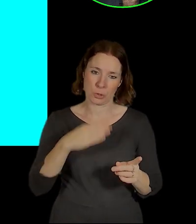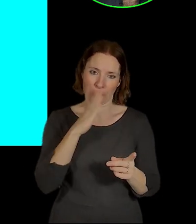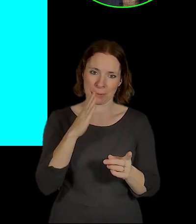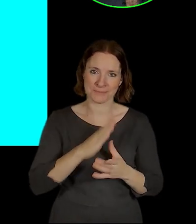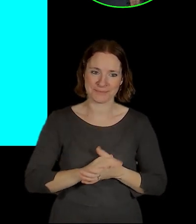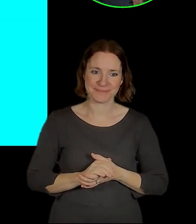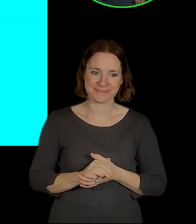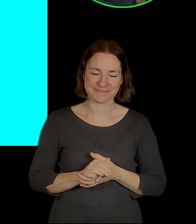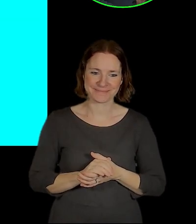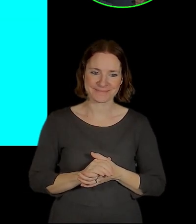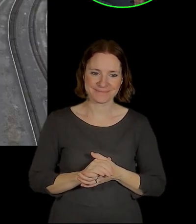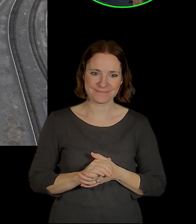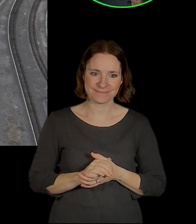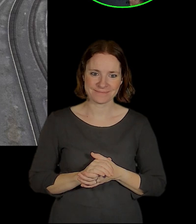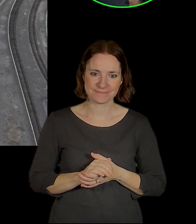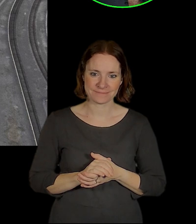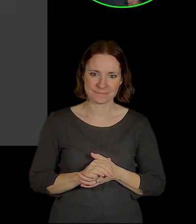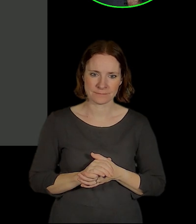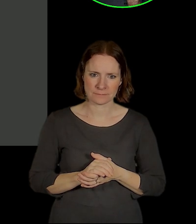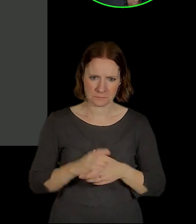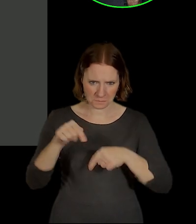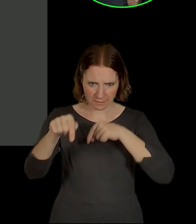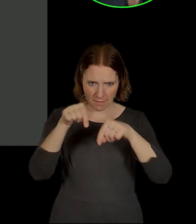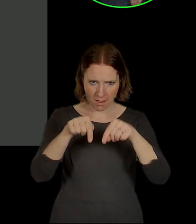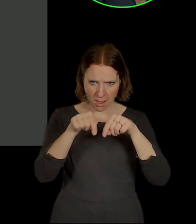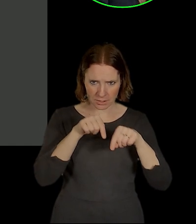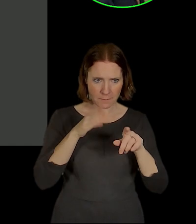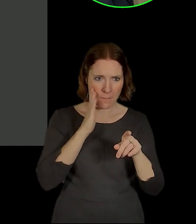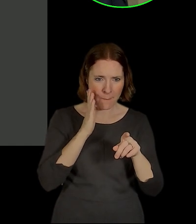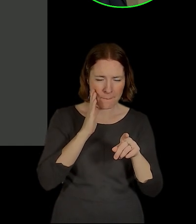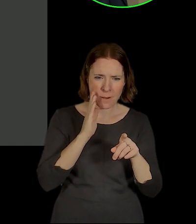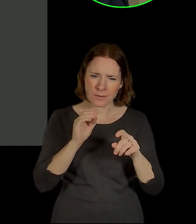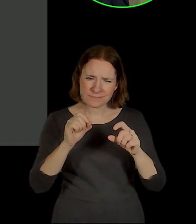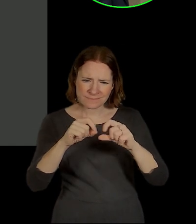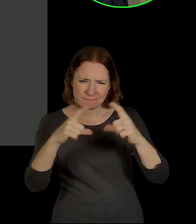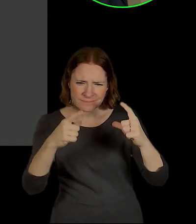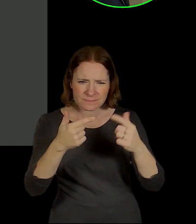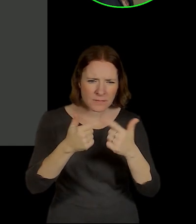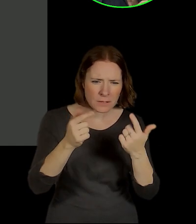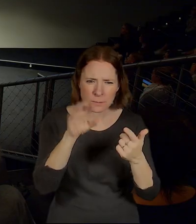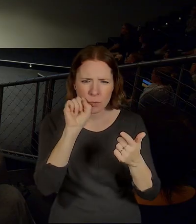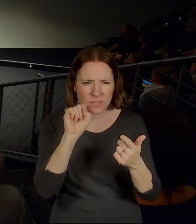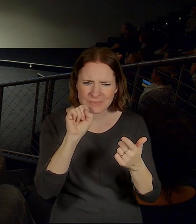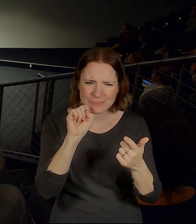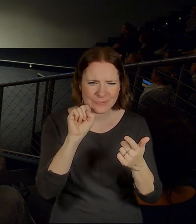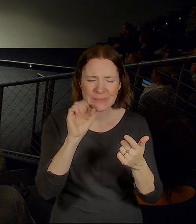To znamená, a já nevím, jestli to náhodou není tady na té předchozní mapce vidět. No, není. Tak, já